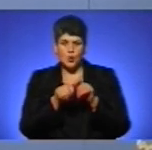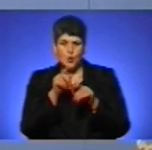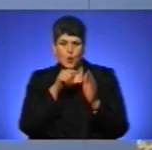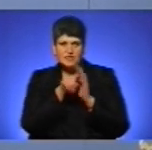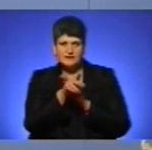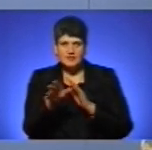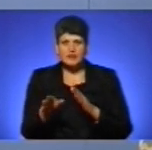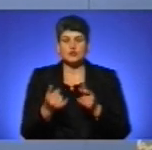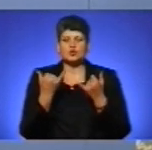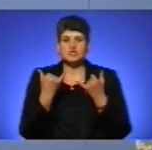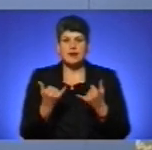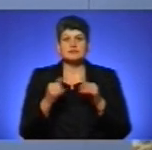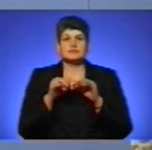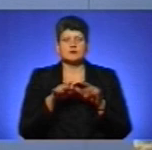'язку,